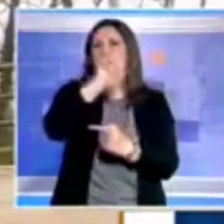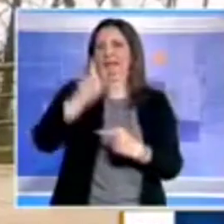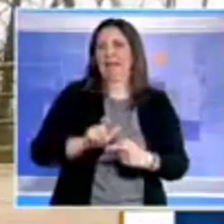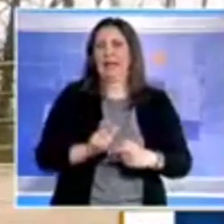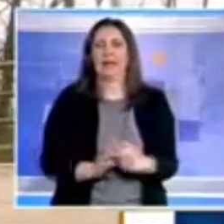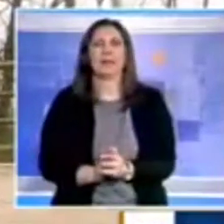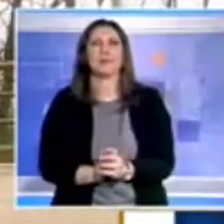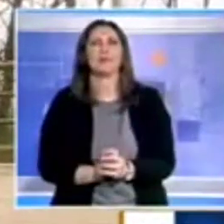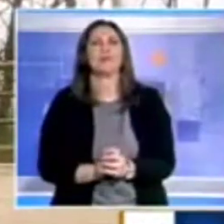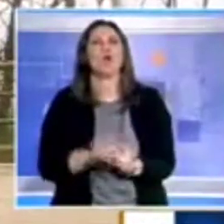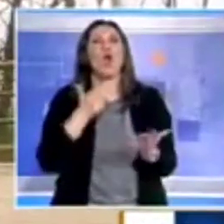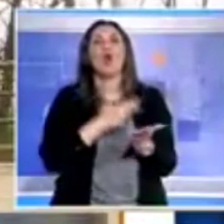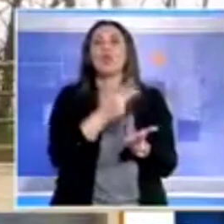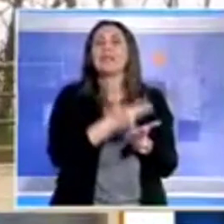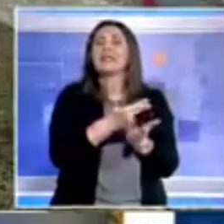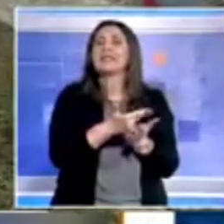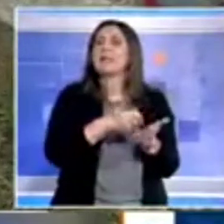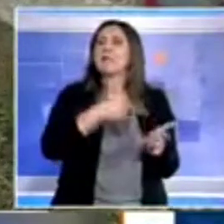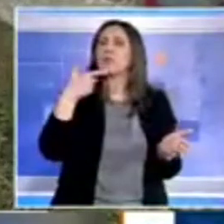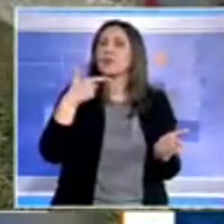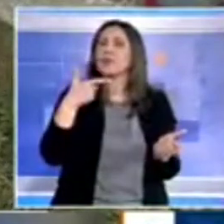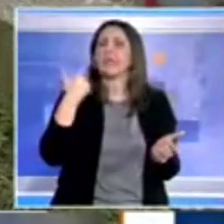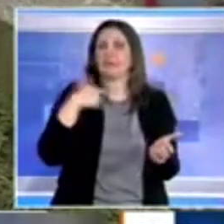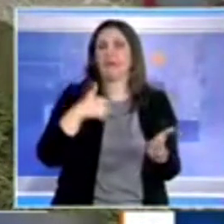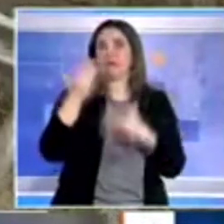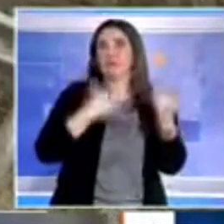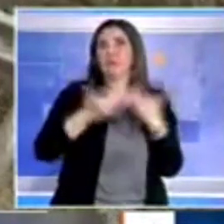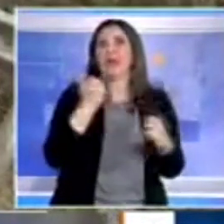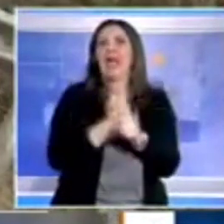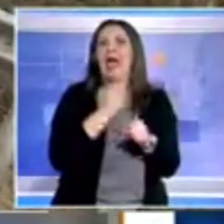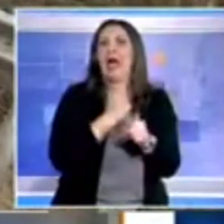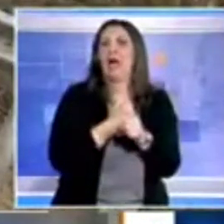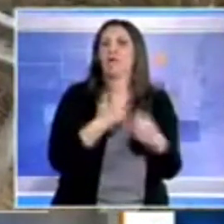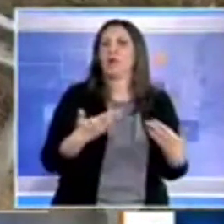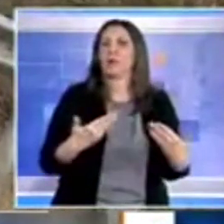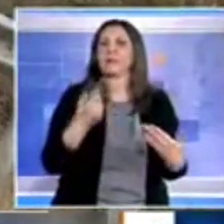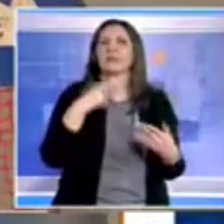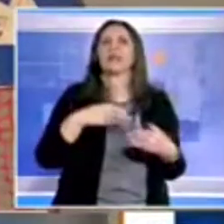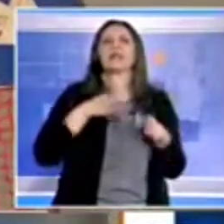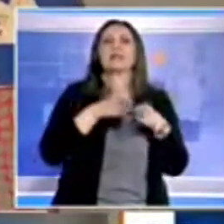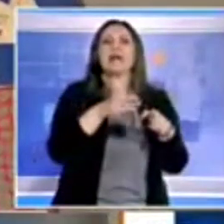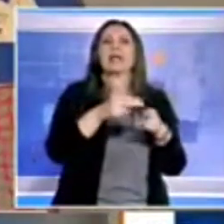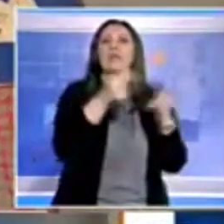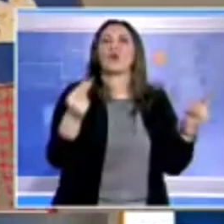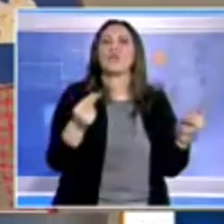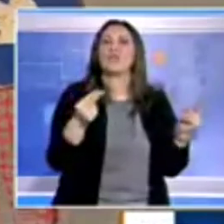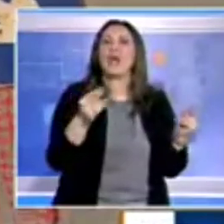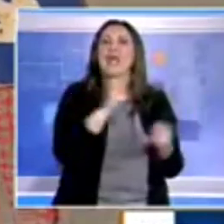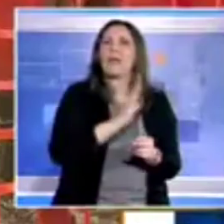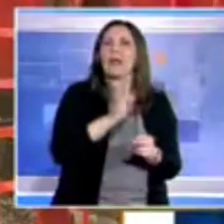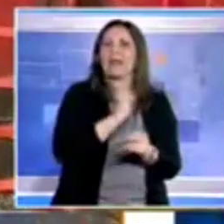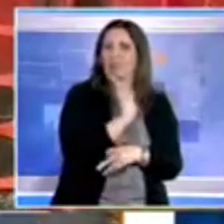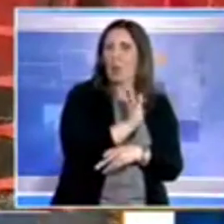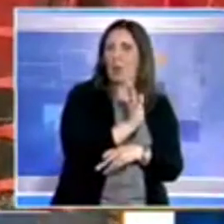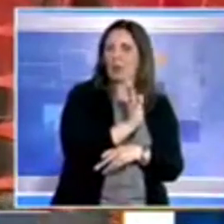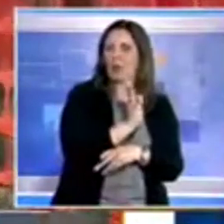La notizia più importante è il colpo d'acceleratore impresso ai lavori sul tratto della Provinciale 14 Bellese, interrotto da qualche settimana